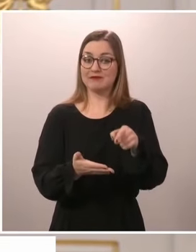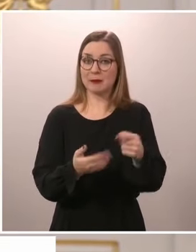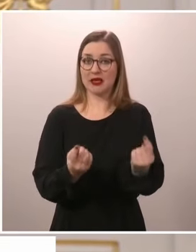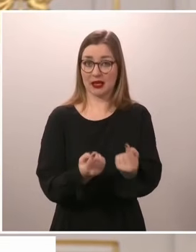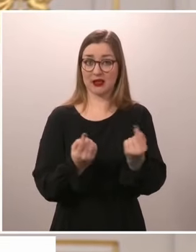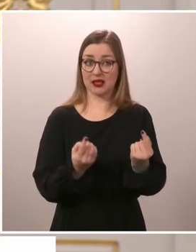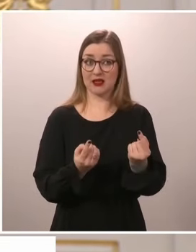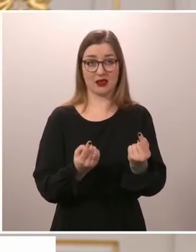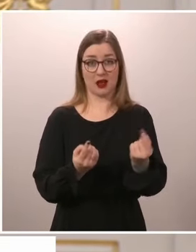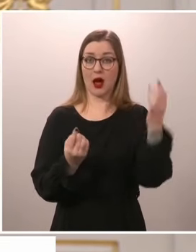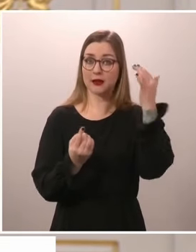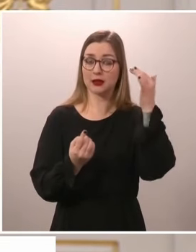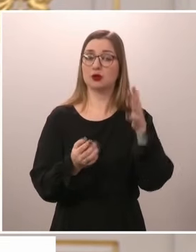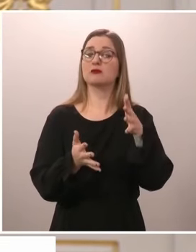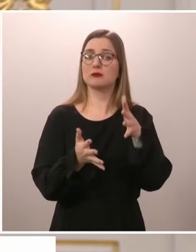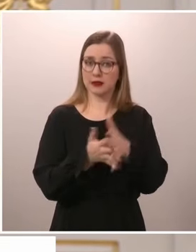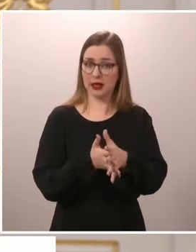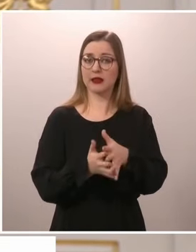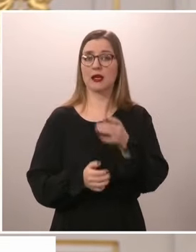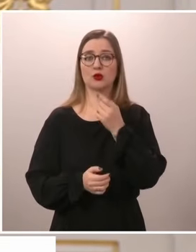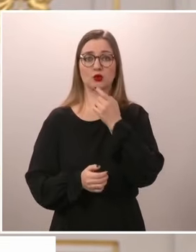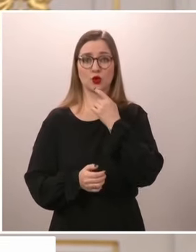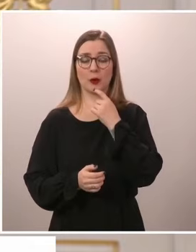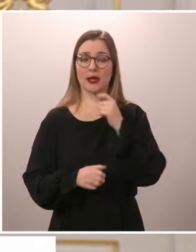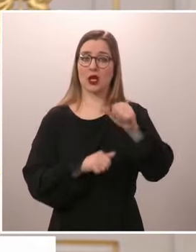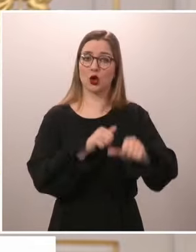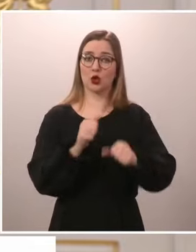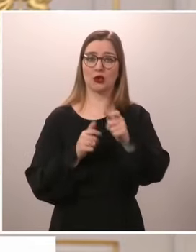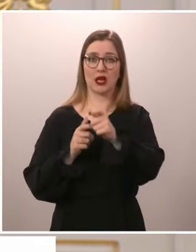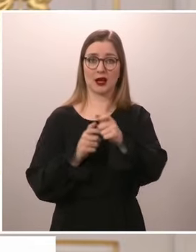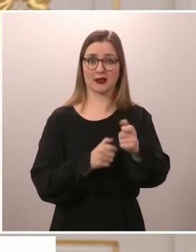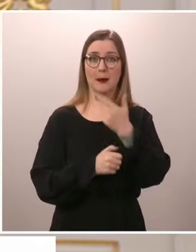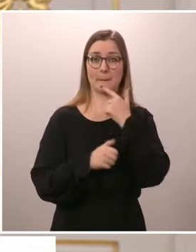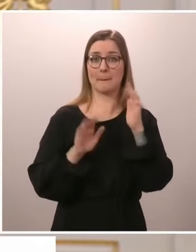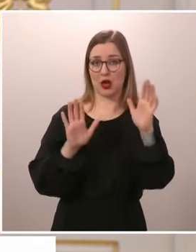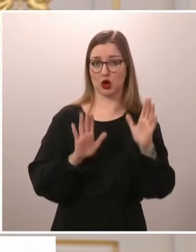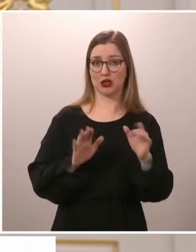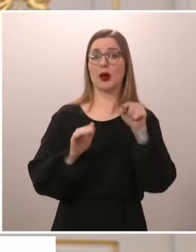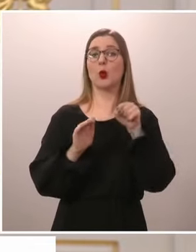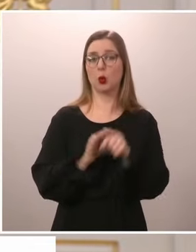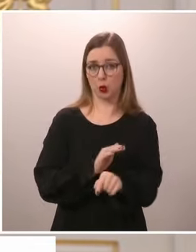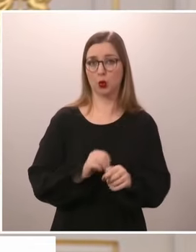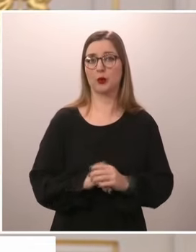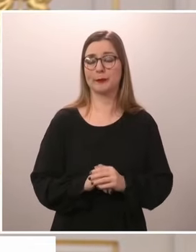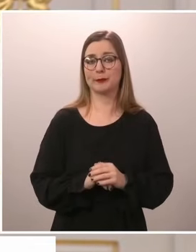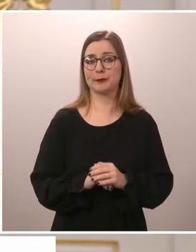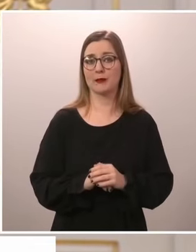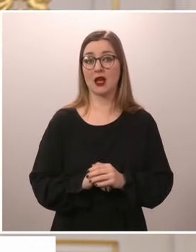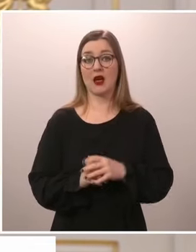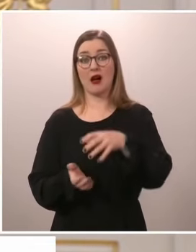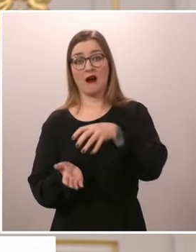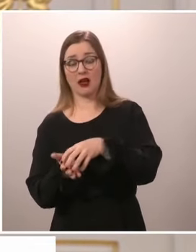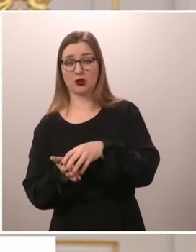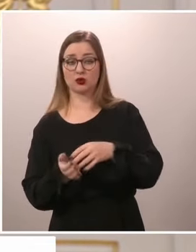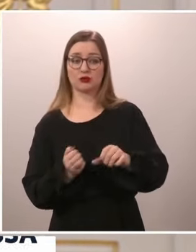osa tätä ydinasesateenvarjopelotetta. Se, mitä sitten hallitus ja eduskunta päättää